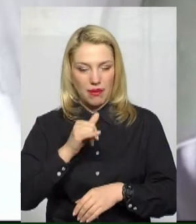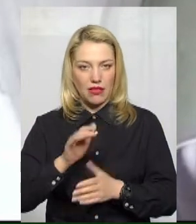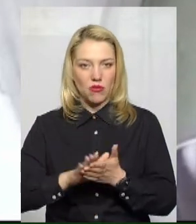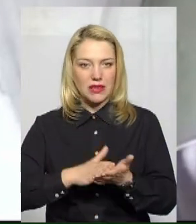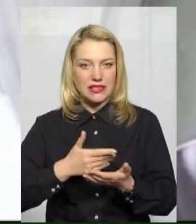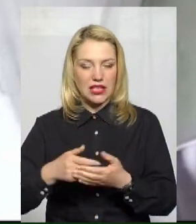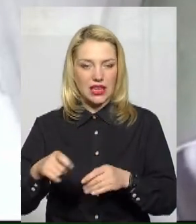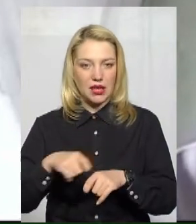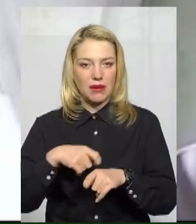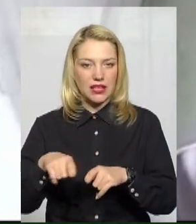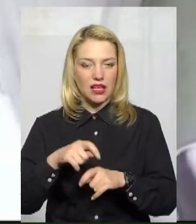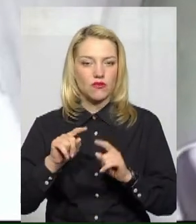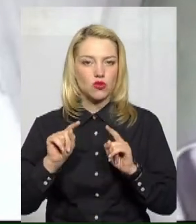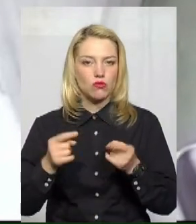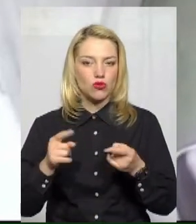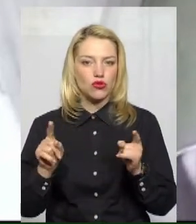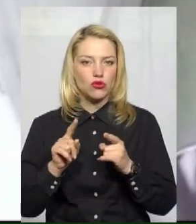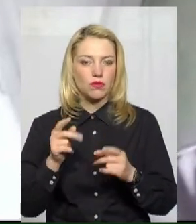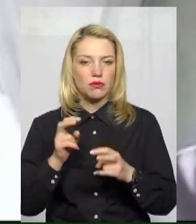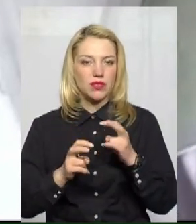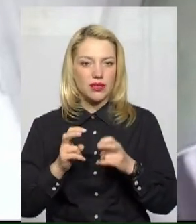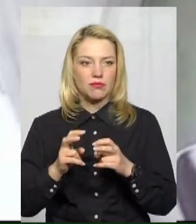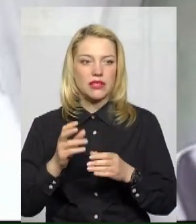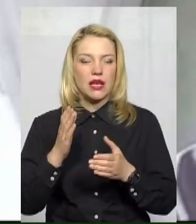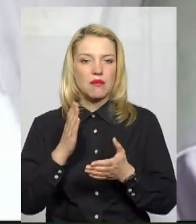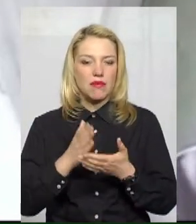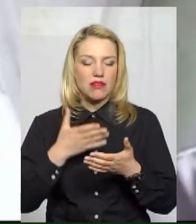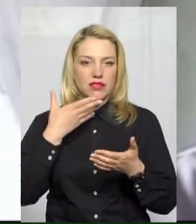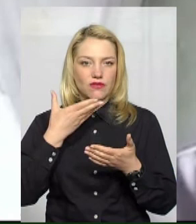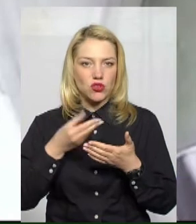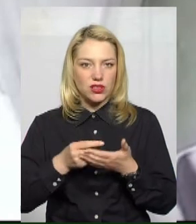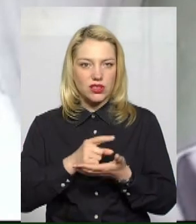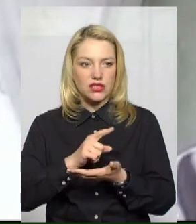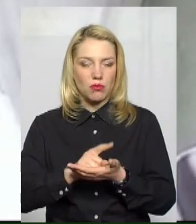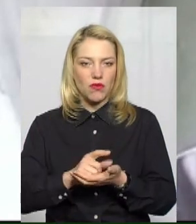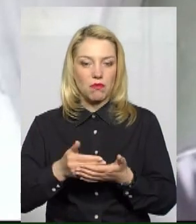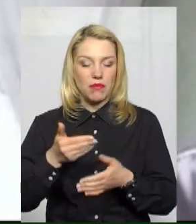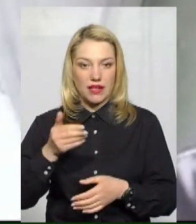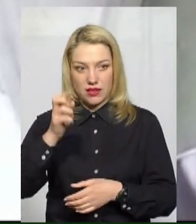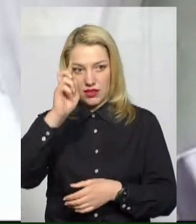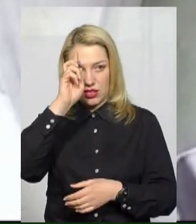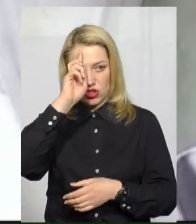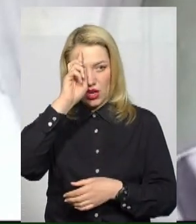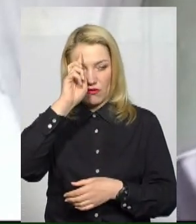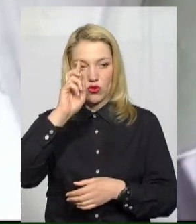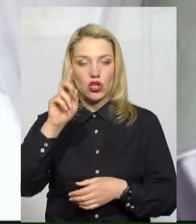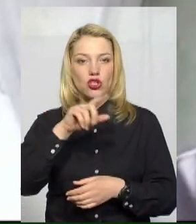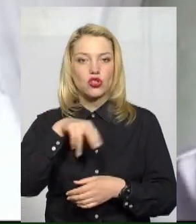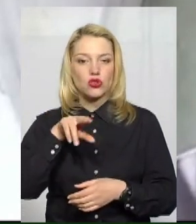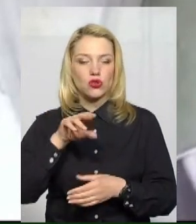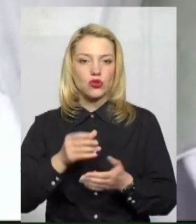тому що підприємство має все-таки свої зобов'язання перед державою в виграді сплати податків,